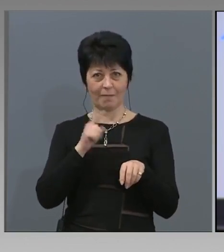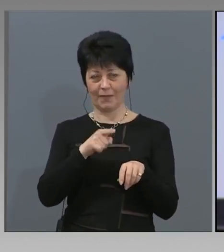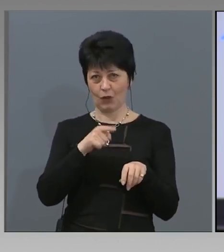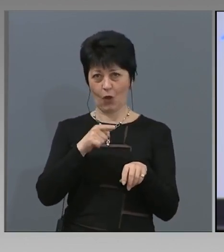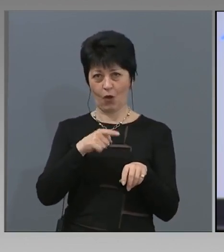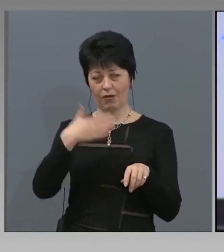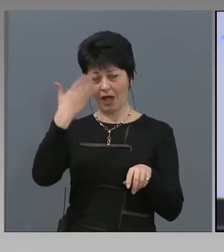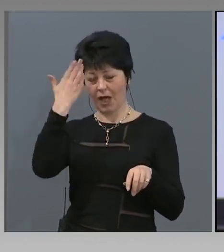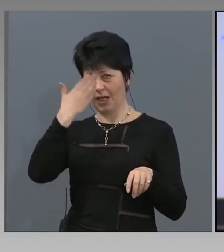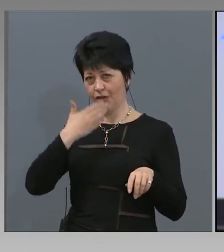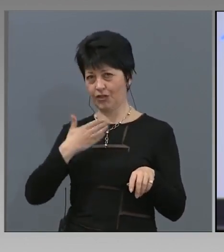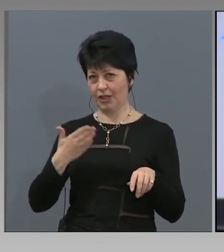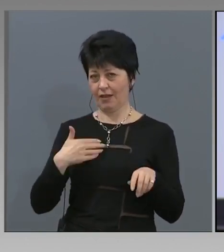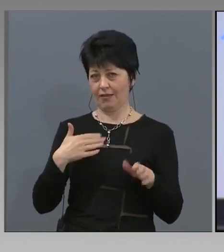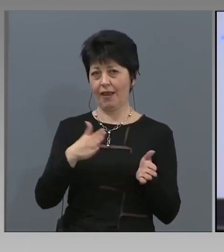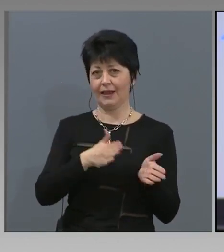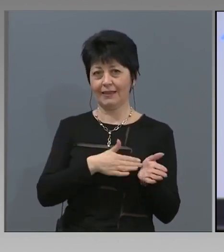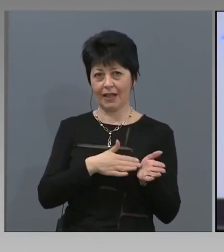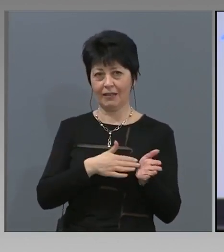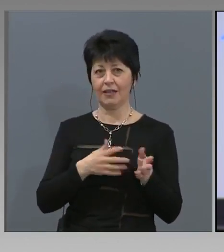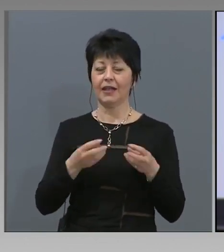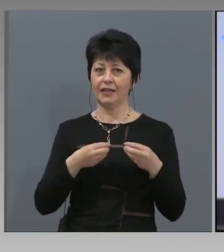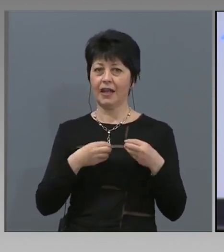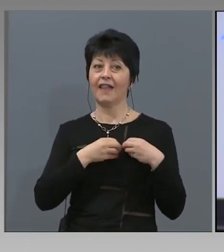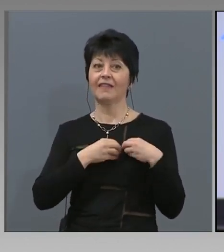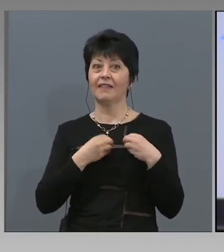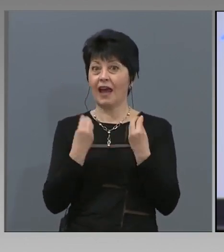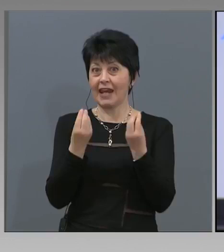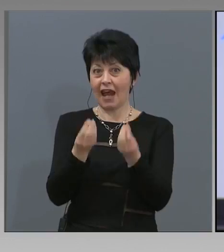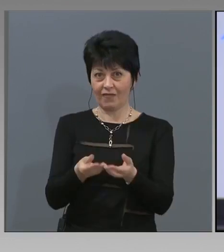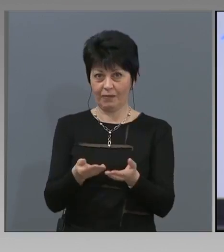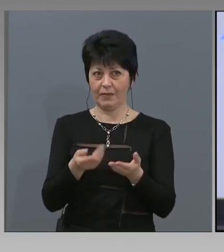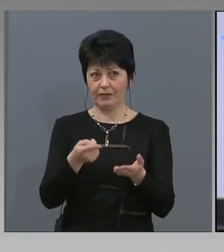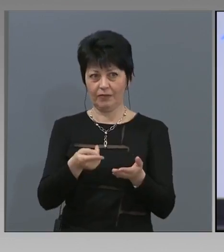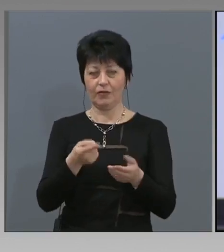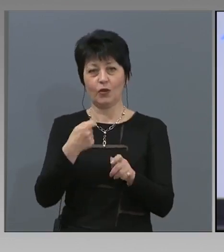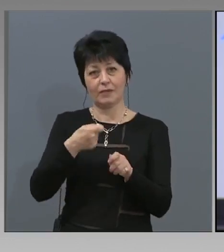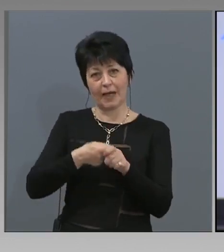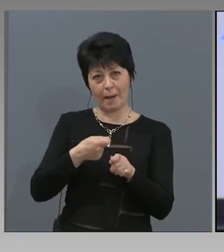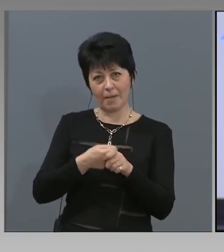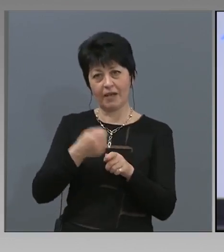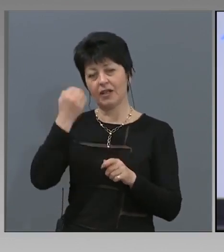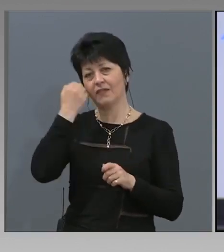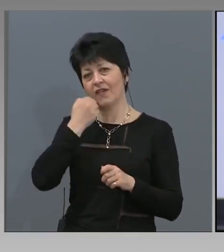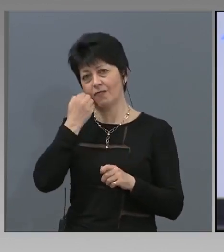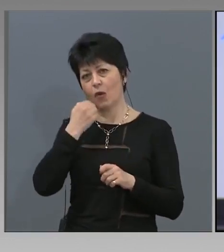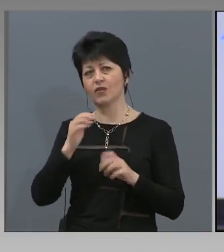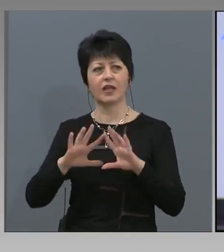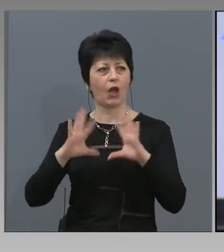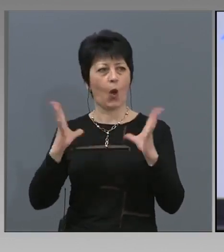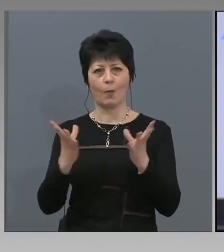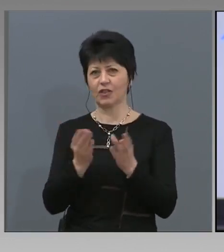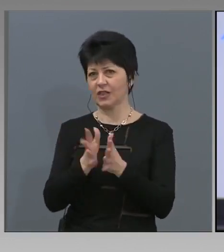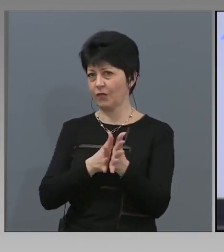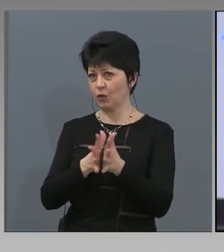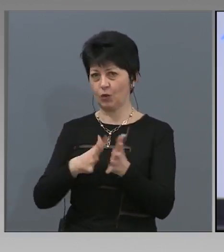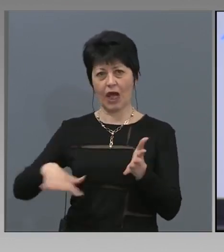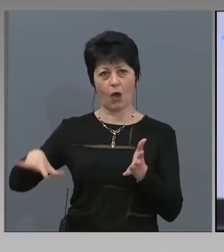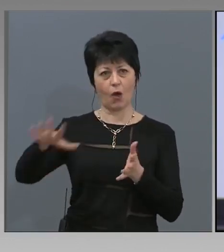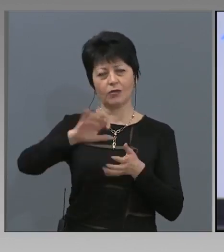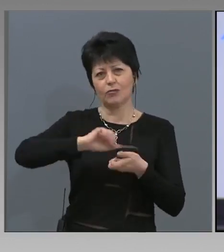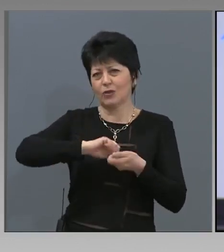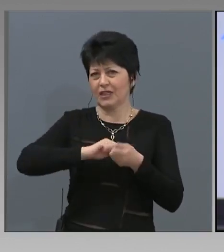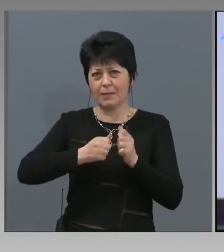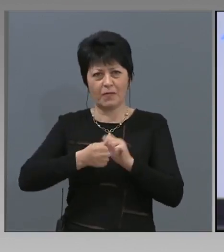ние да реаваме това, което сме направили в полза на обществото и това да прибориме по